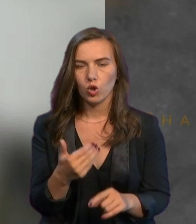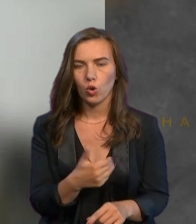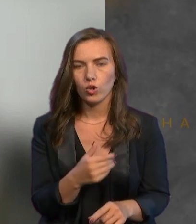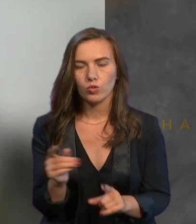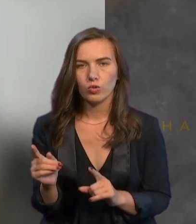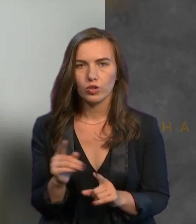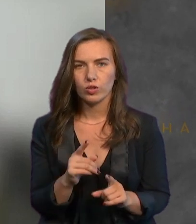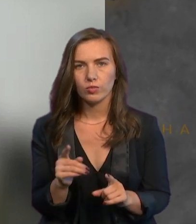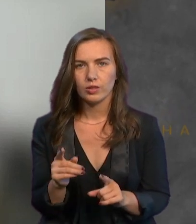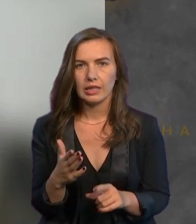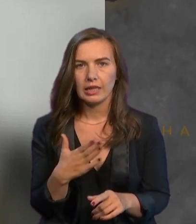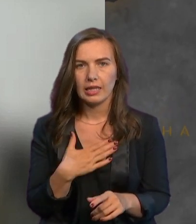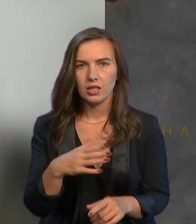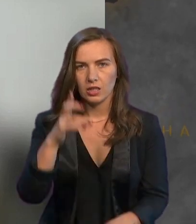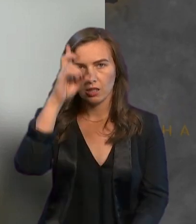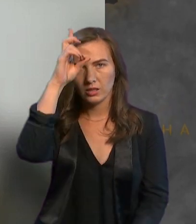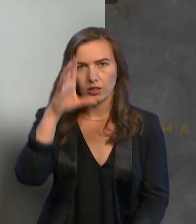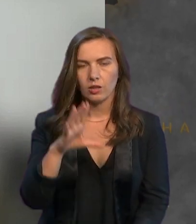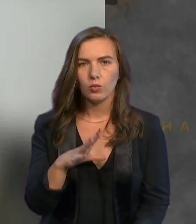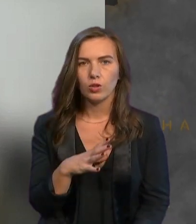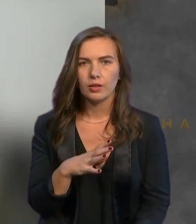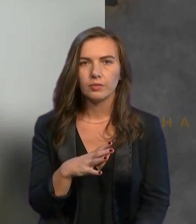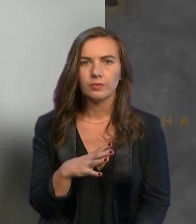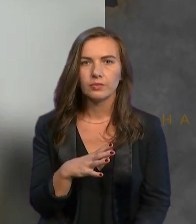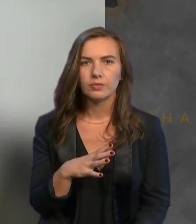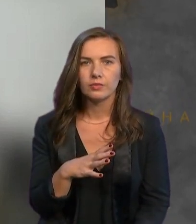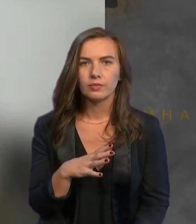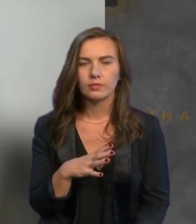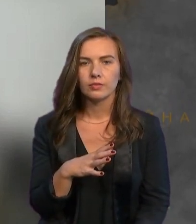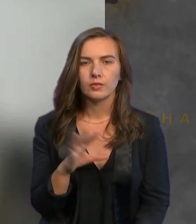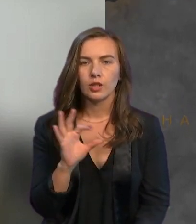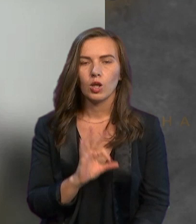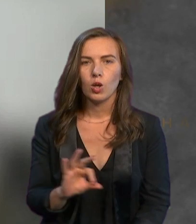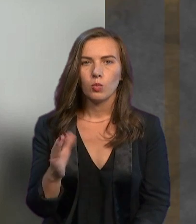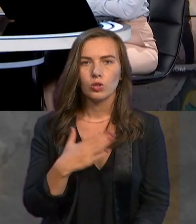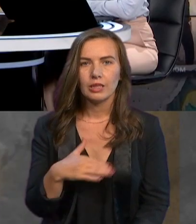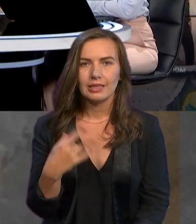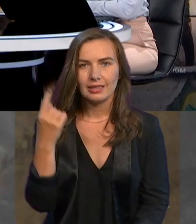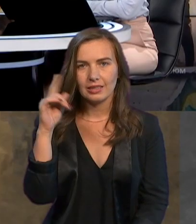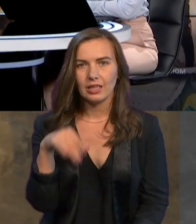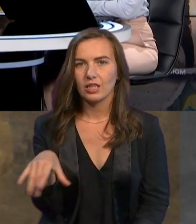наша країна була... Ну, про нас знали всі, звісно.